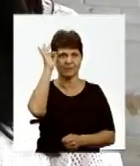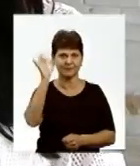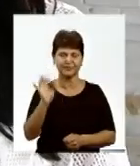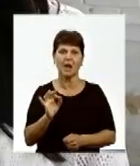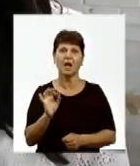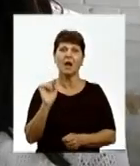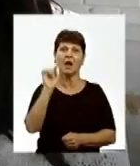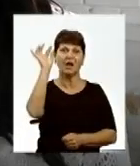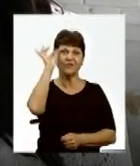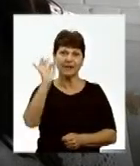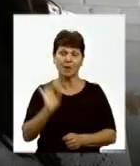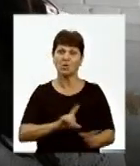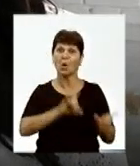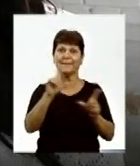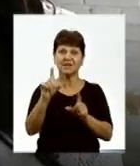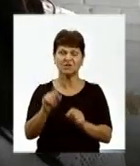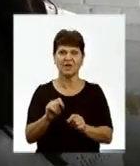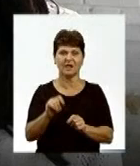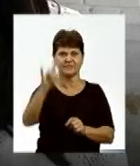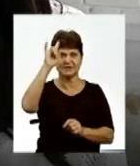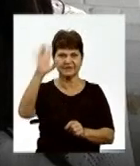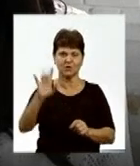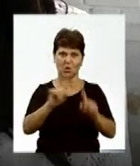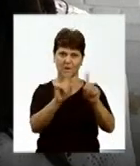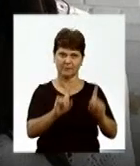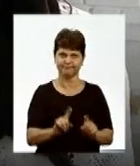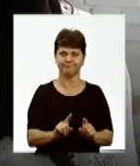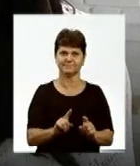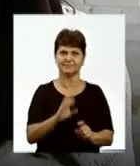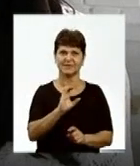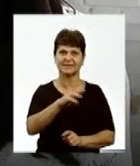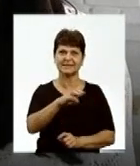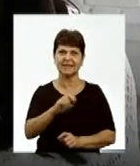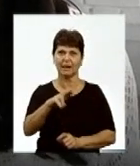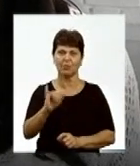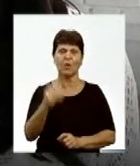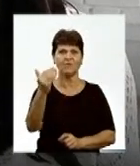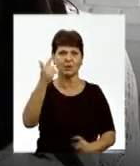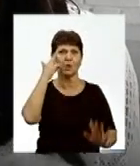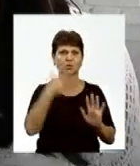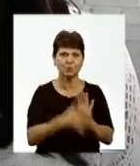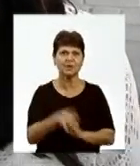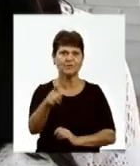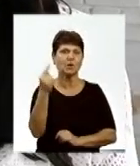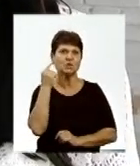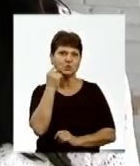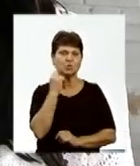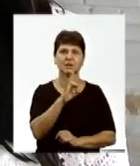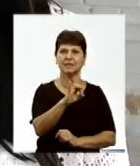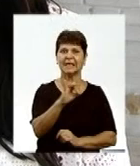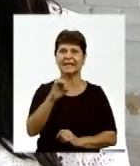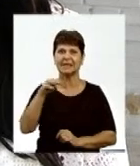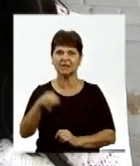степу. Це люди, які розуміються, тобто вони чують ритми, вони